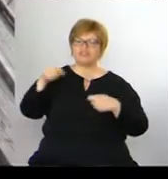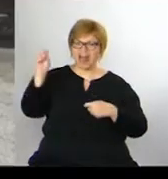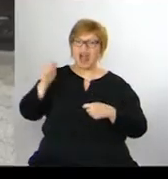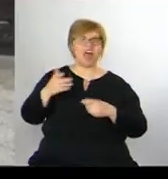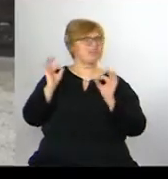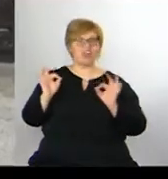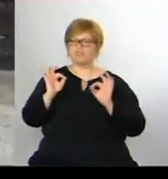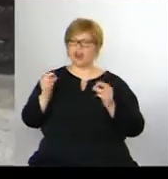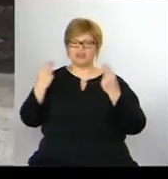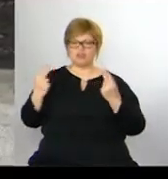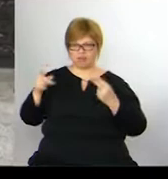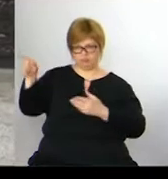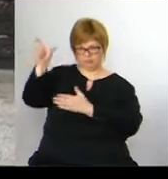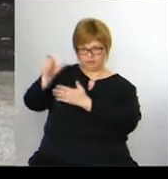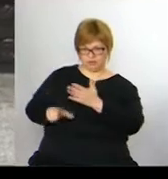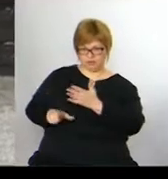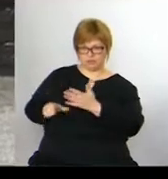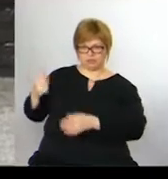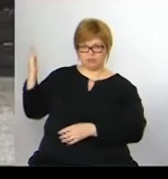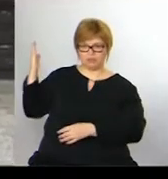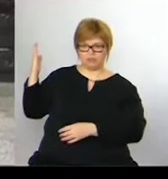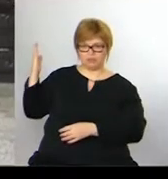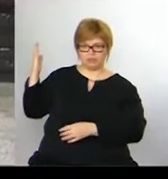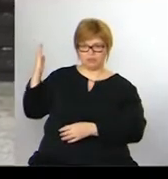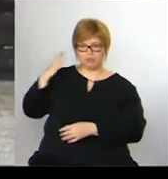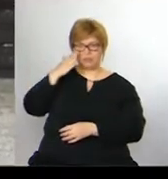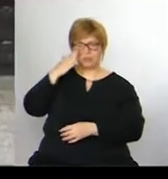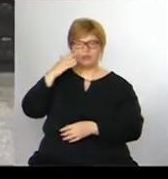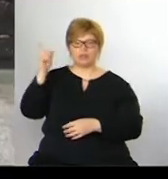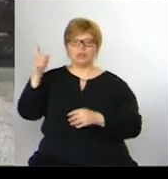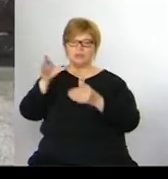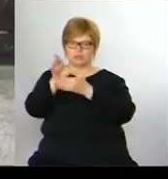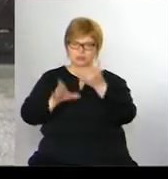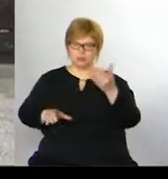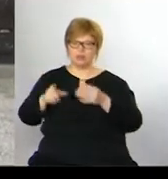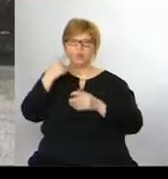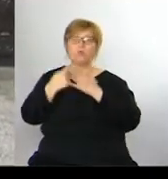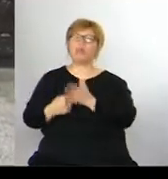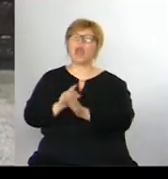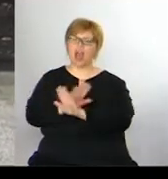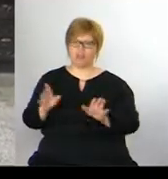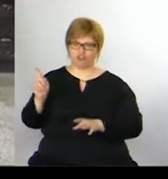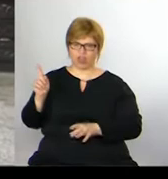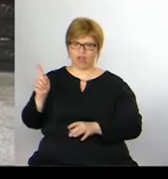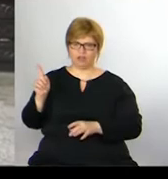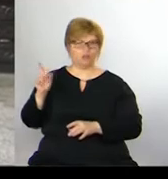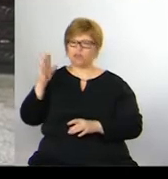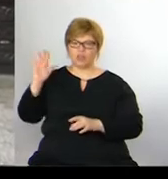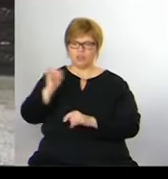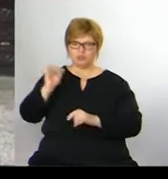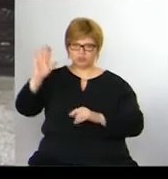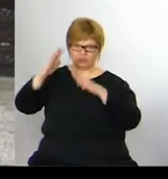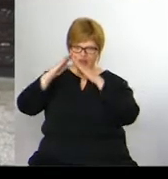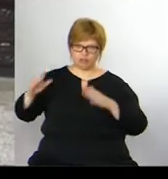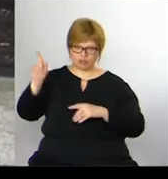materiálu. Držím šindel, který sice není ze strechy Radonová domu, ale je to jenom ukázka, jak tento, to je taky